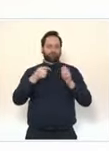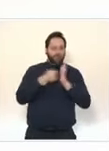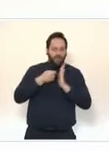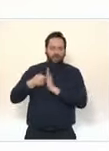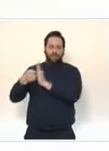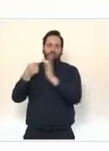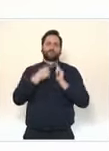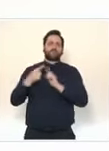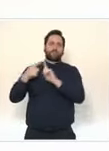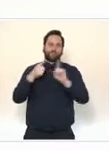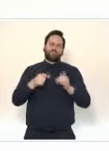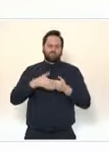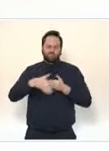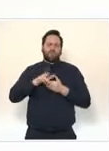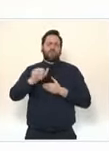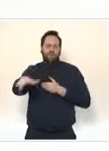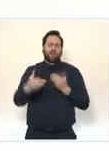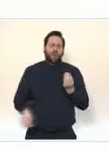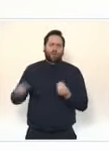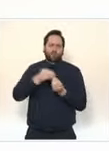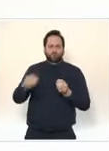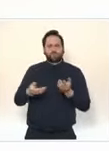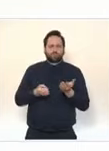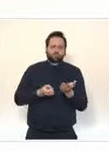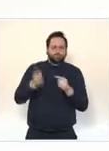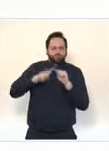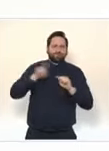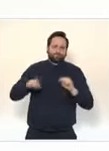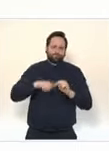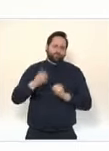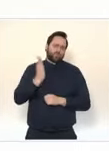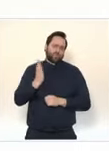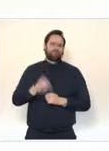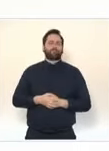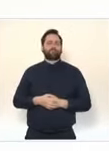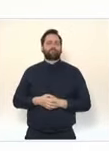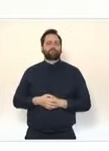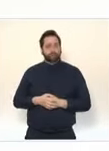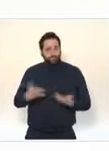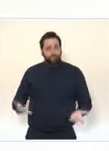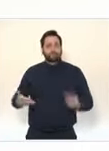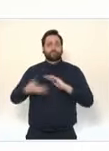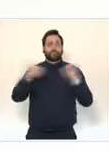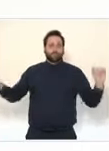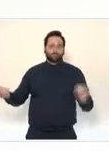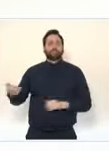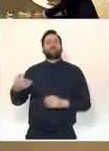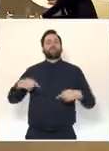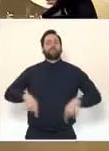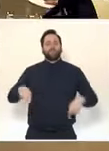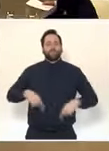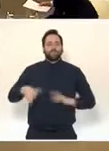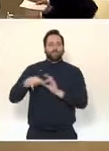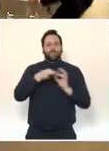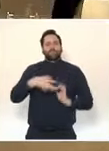les tout prochains jours. Je demande maintenant à monsieur le ministre des Solidarités et de la Santé, Olivier Véran, de bien